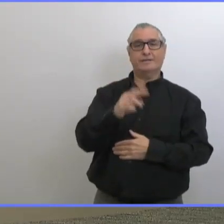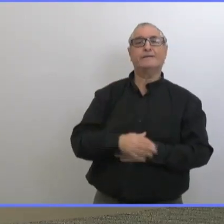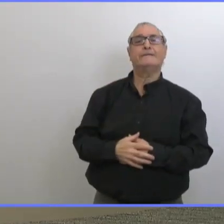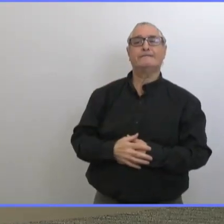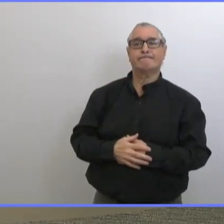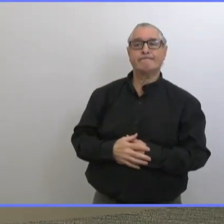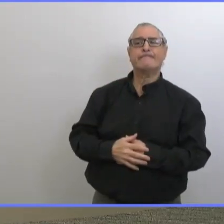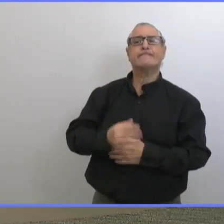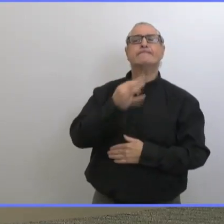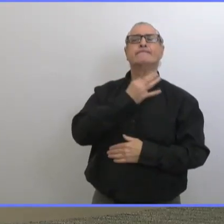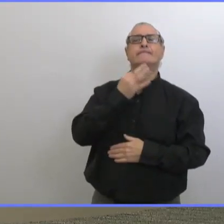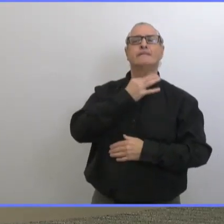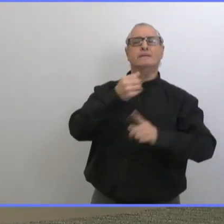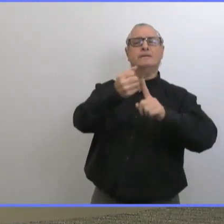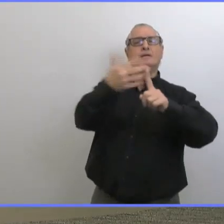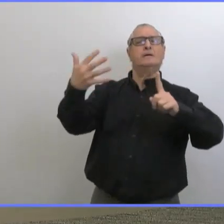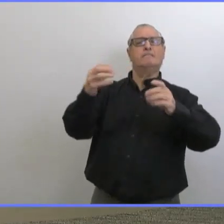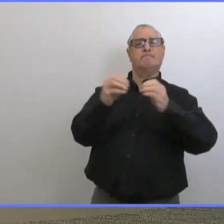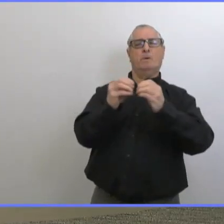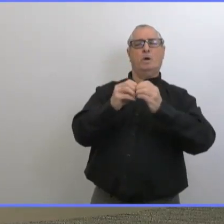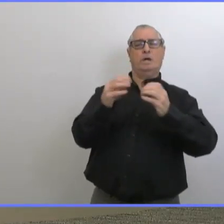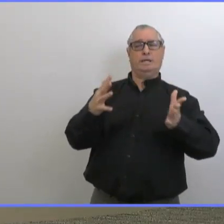en termes de travailleurs essentiels